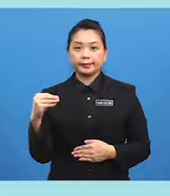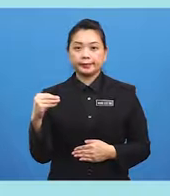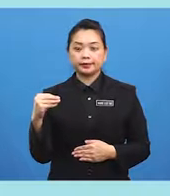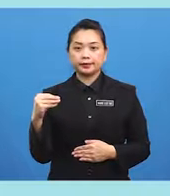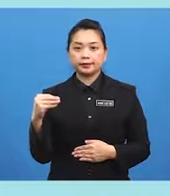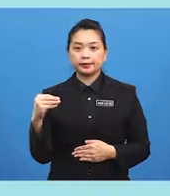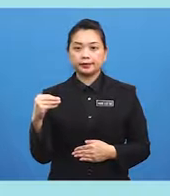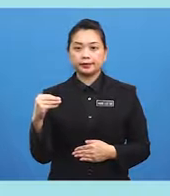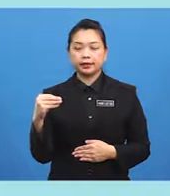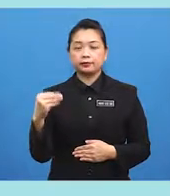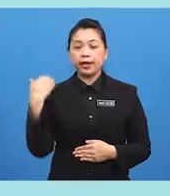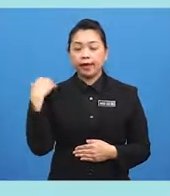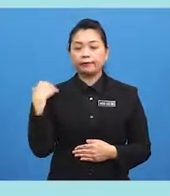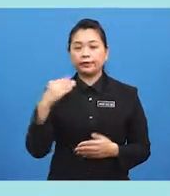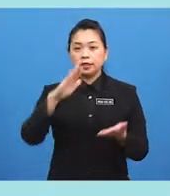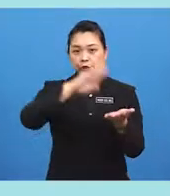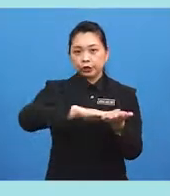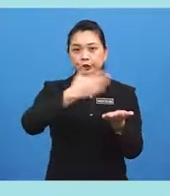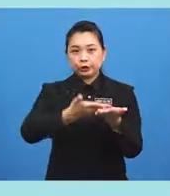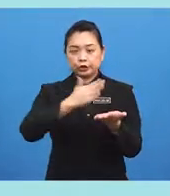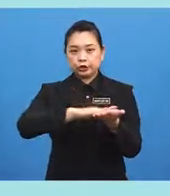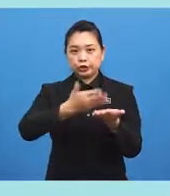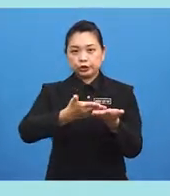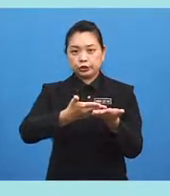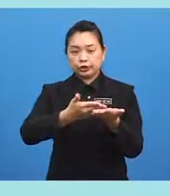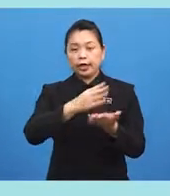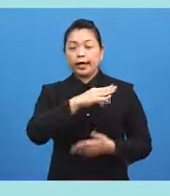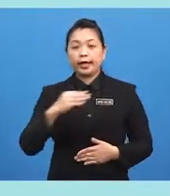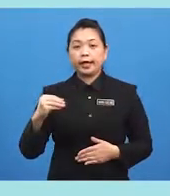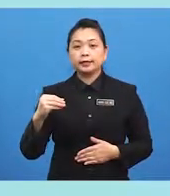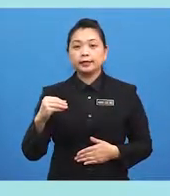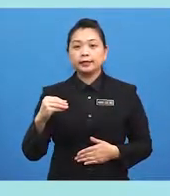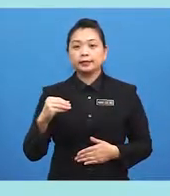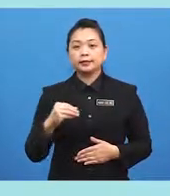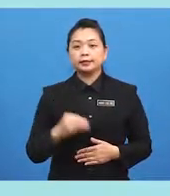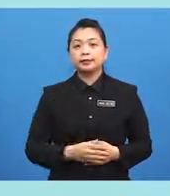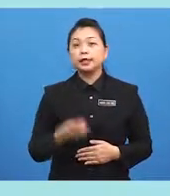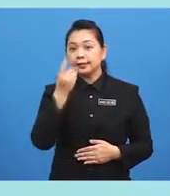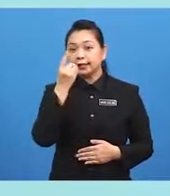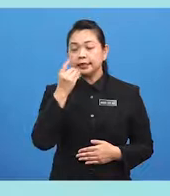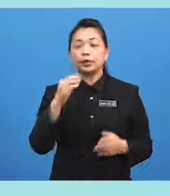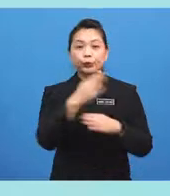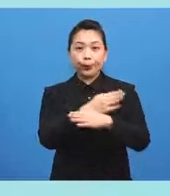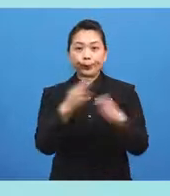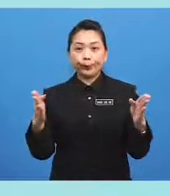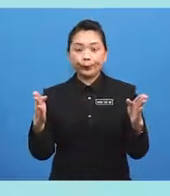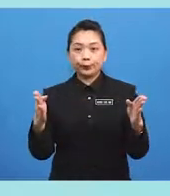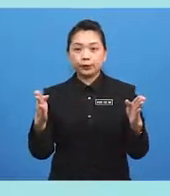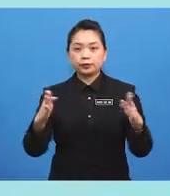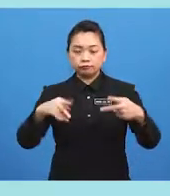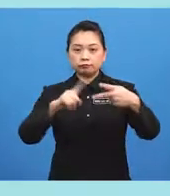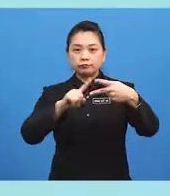...here... ...we have the kitchen... ...and... ...dining room... ...which is also... ...downstairs.